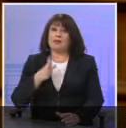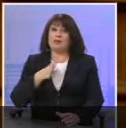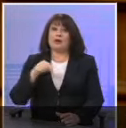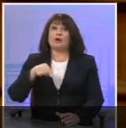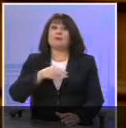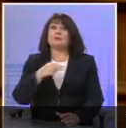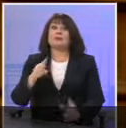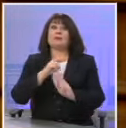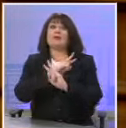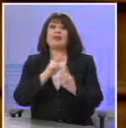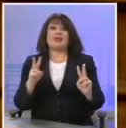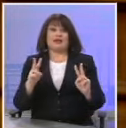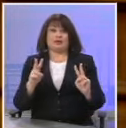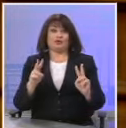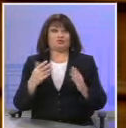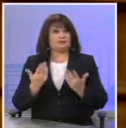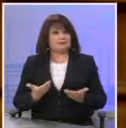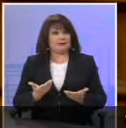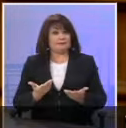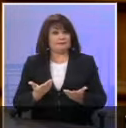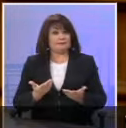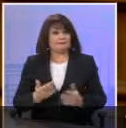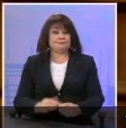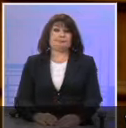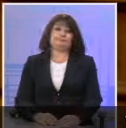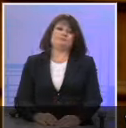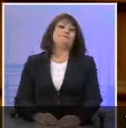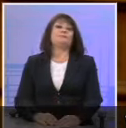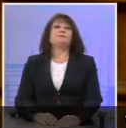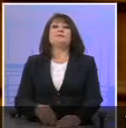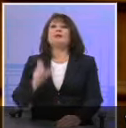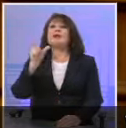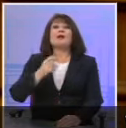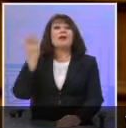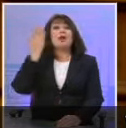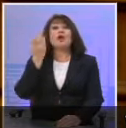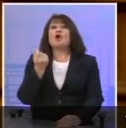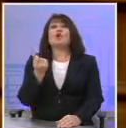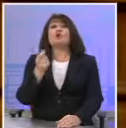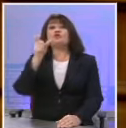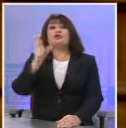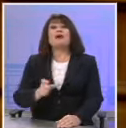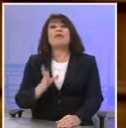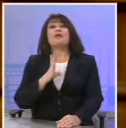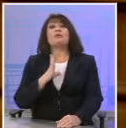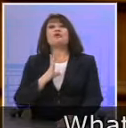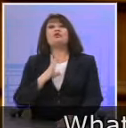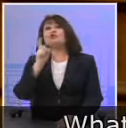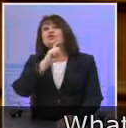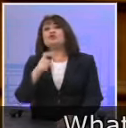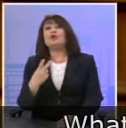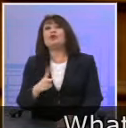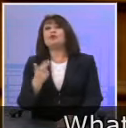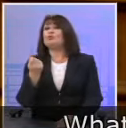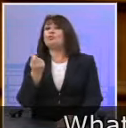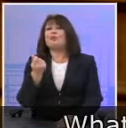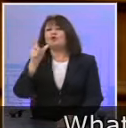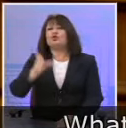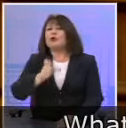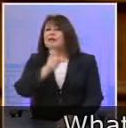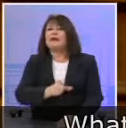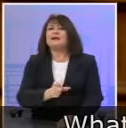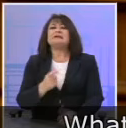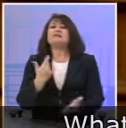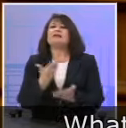αυτό το θέμα να είναι απόλυτα σαφής. Πόσο αλήθεια εσείς κοστολογείτε μια ανθρωπινή ζωή. Πόσο κοστολογείτε